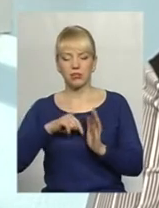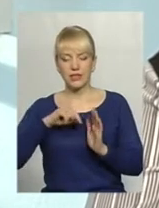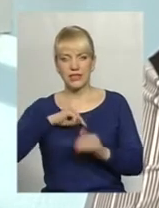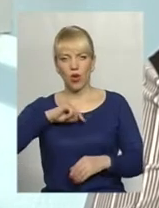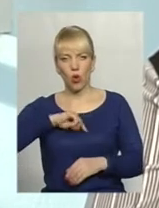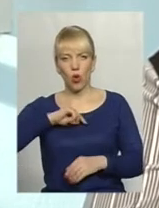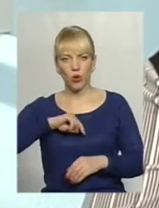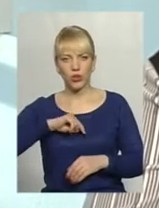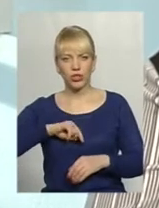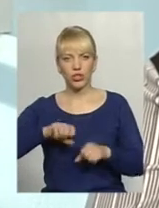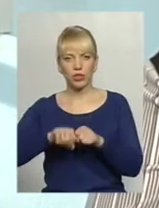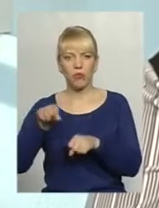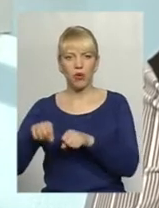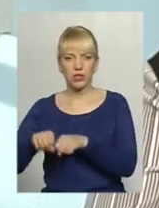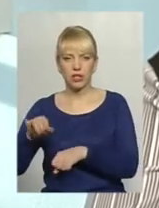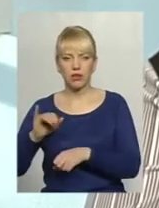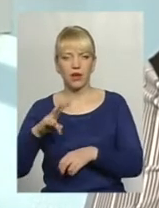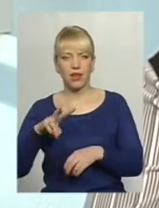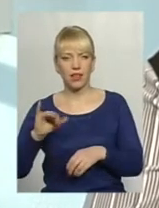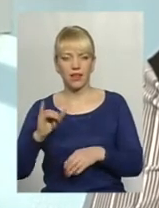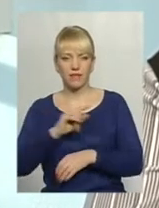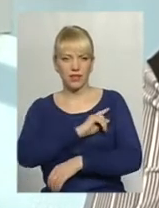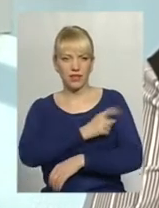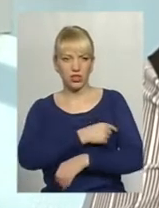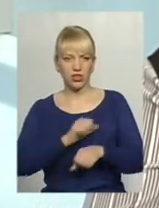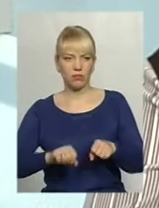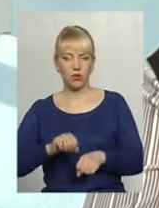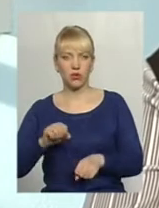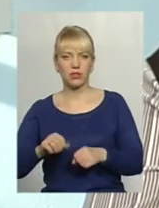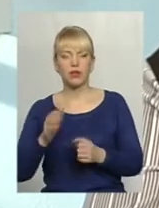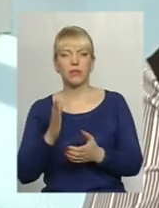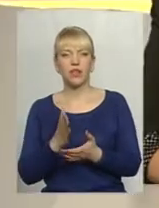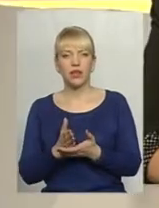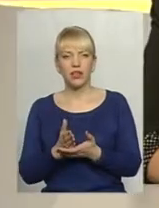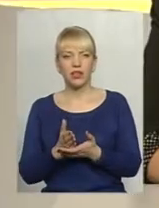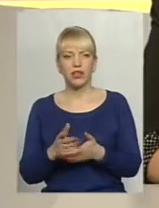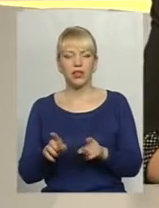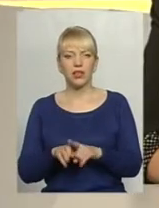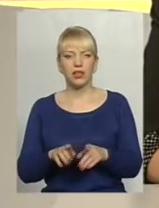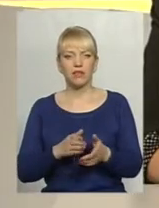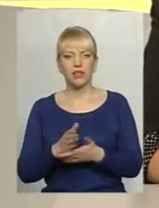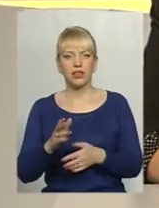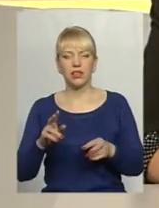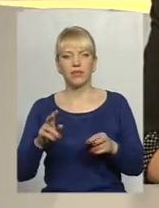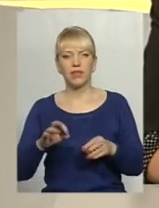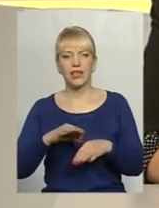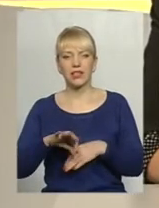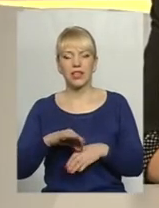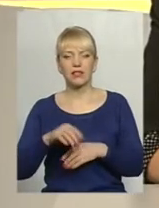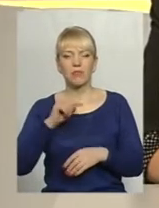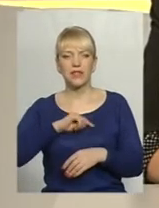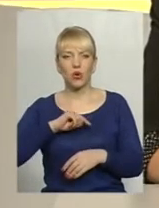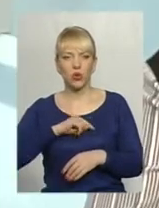розглядам, розладам, але і фізичним розладам. Є такі види насильства, як психологічне,